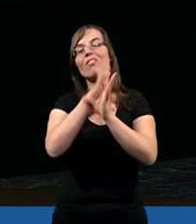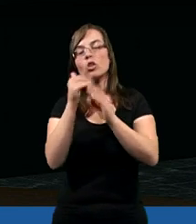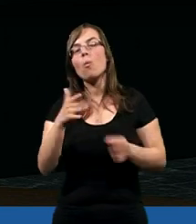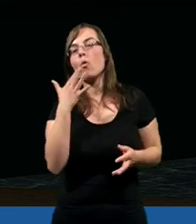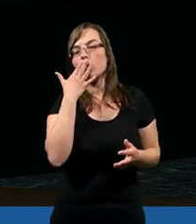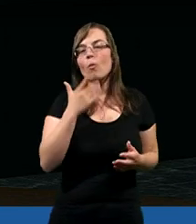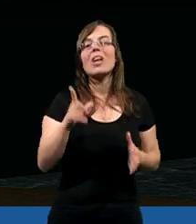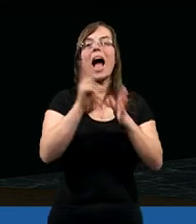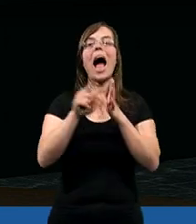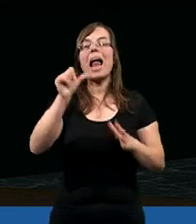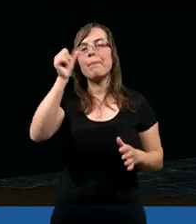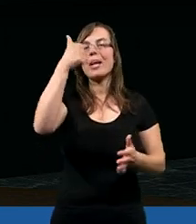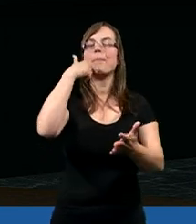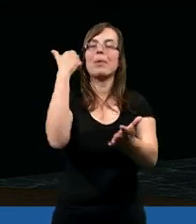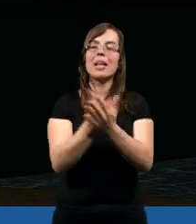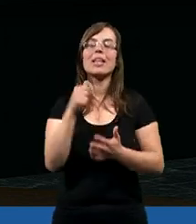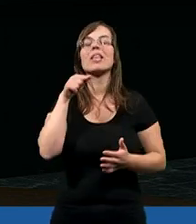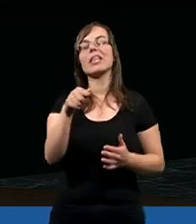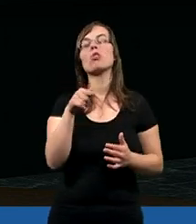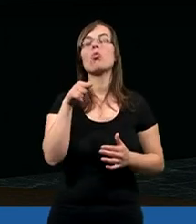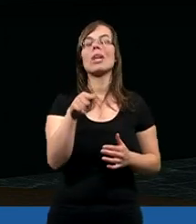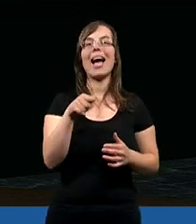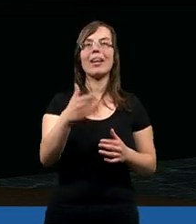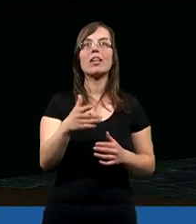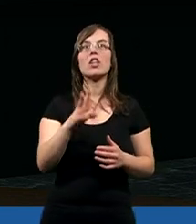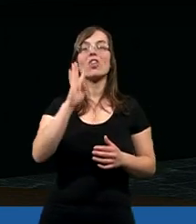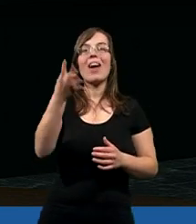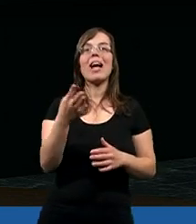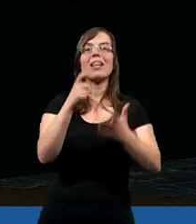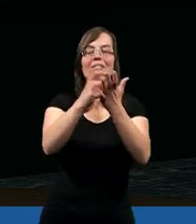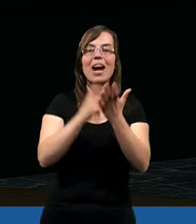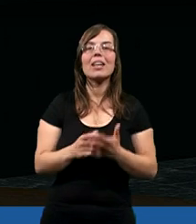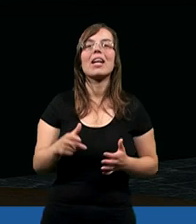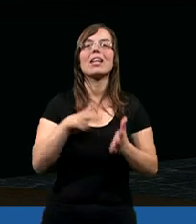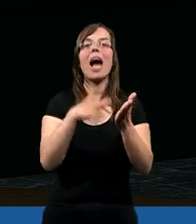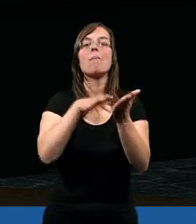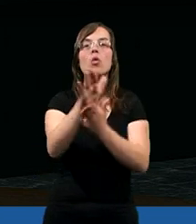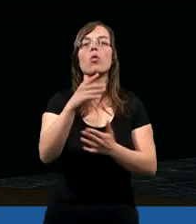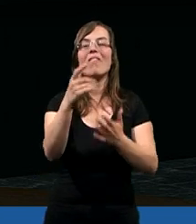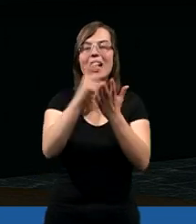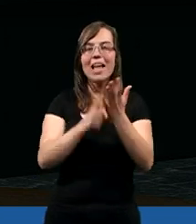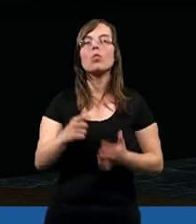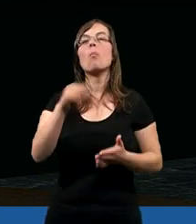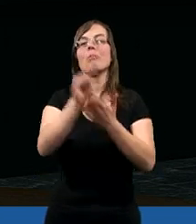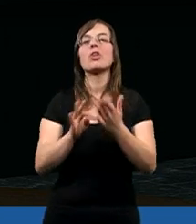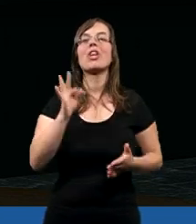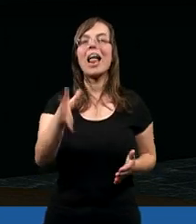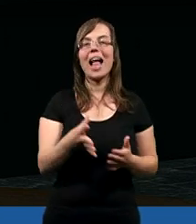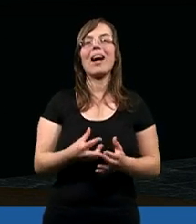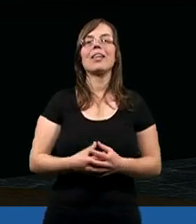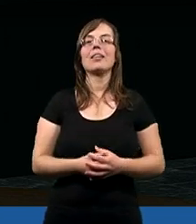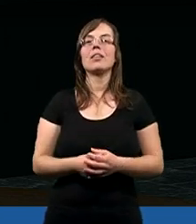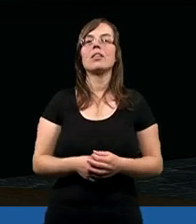wszystko mówić, ale w pierwszym liście i tutaj w czwartym już wersecie, a więc na początku swojego listu pisze tak